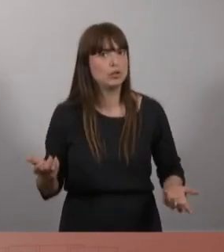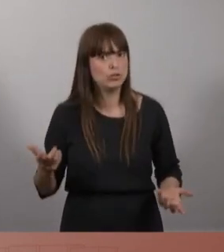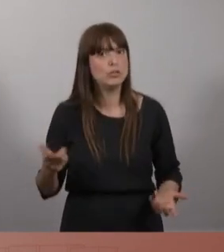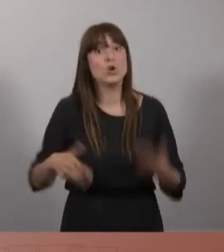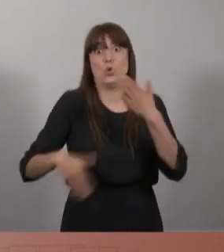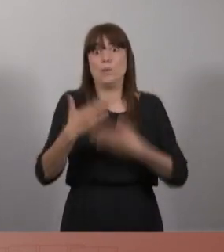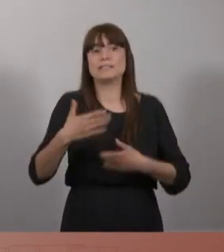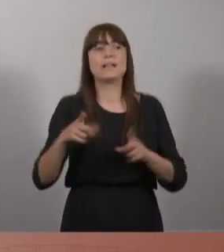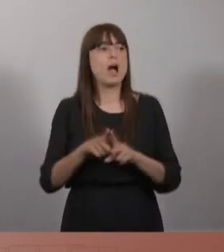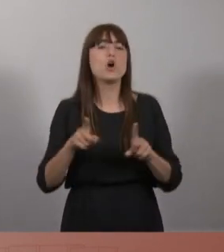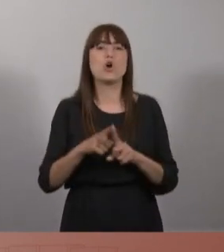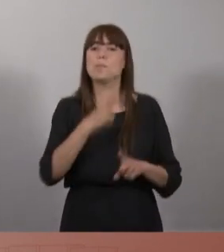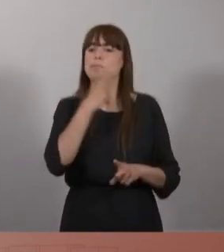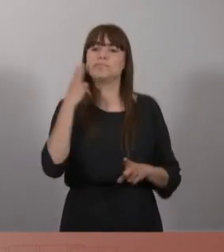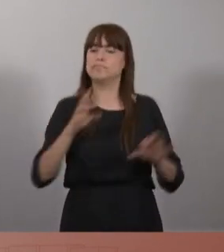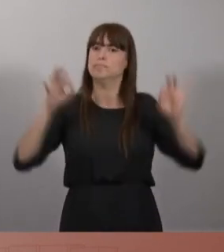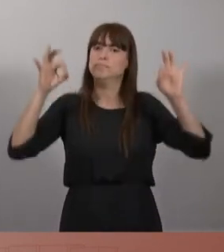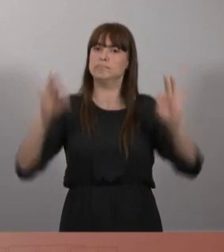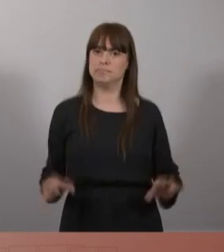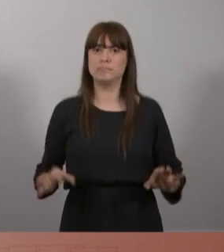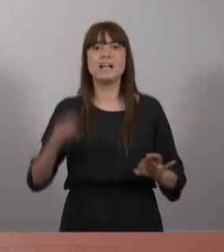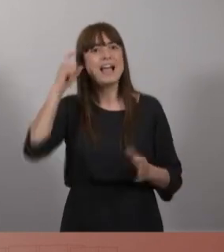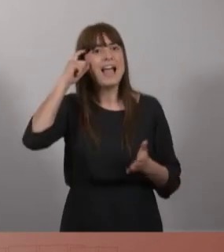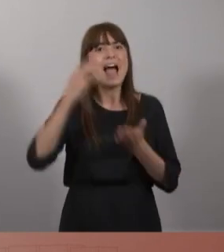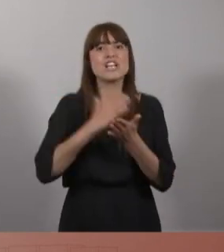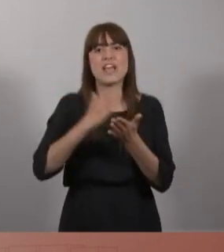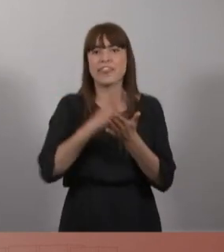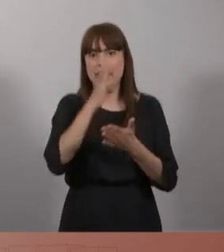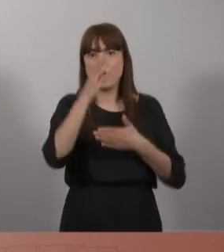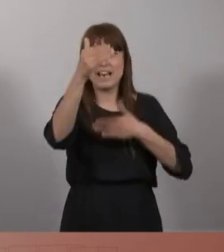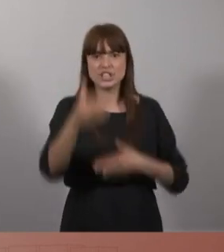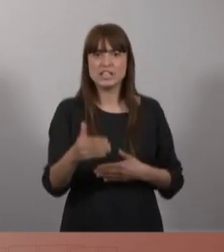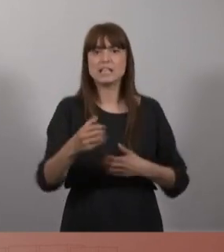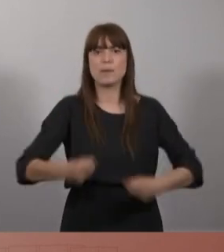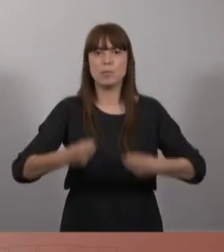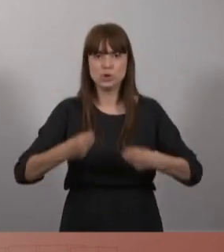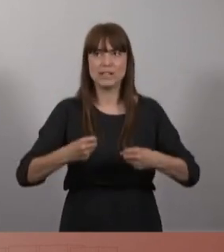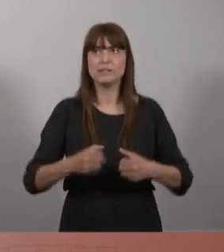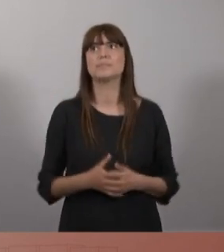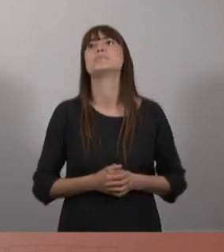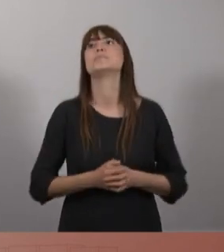a consolidar una agenda legislativa que sigui potent. Gràcies. Gràcies. Gràcies.